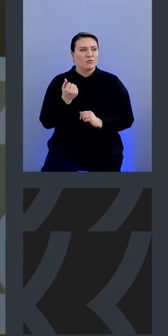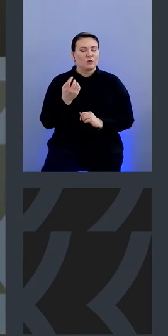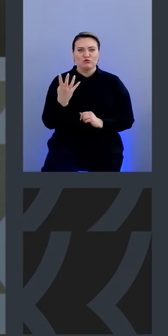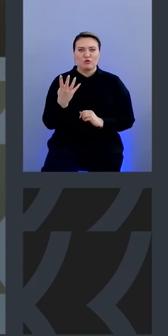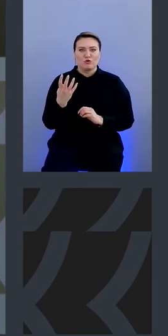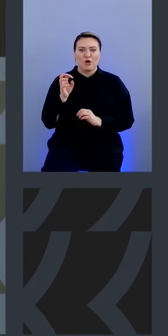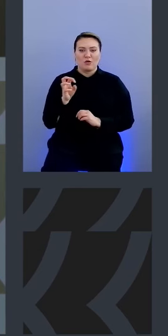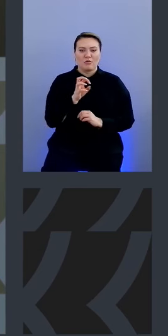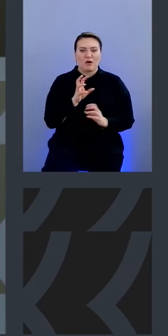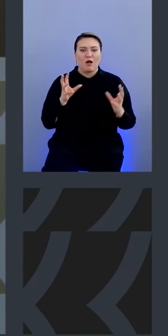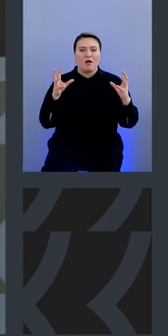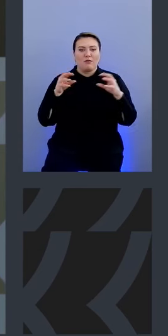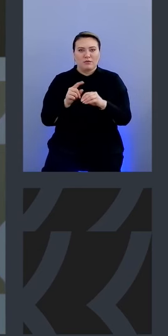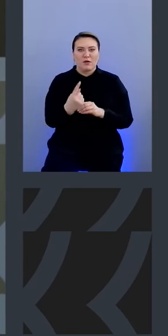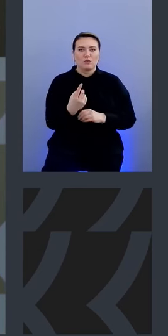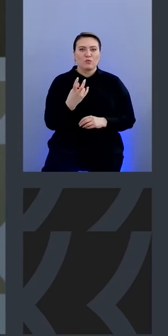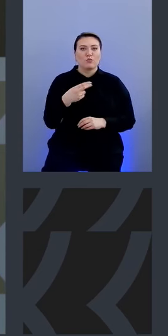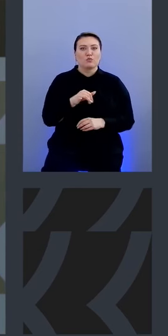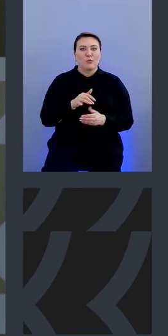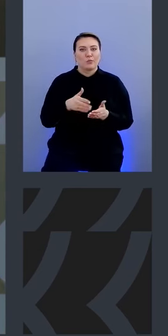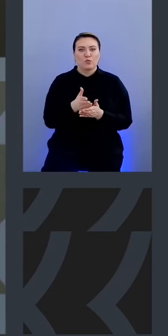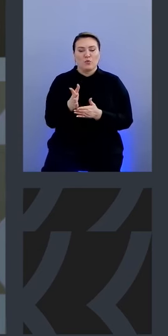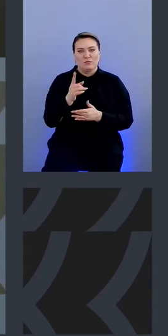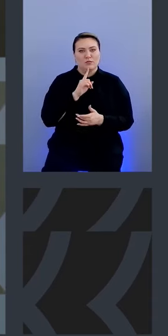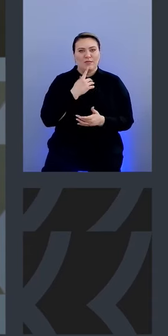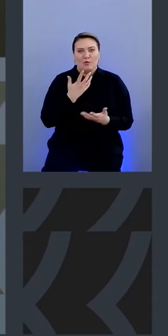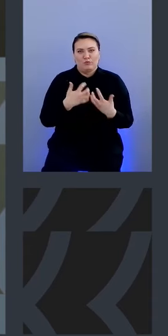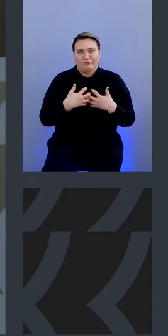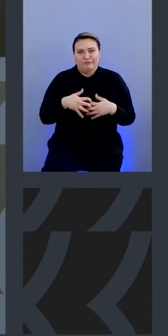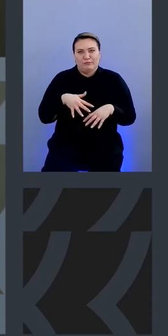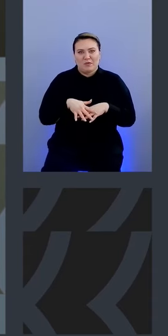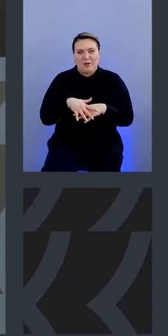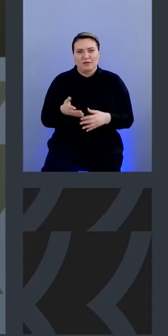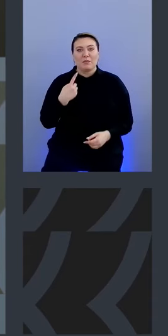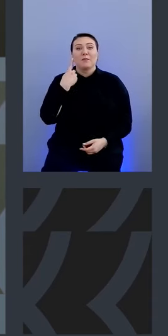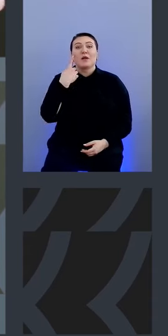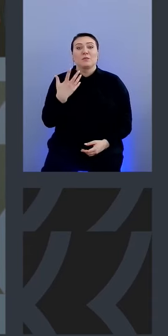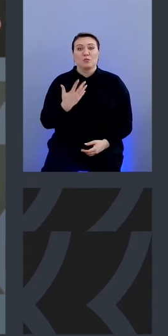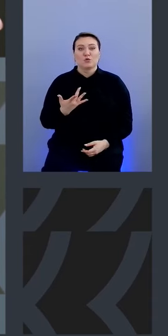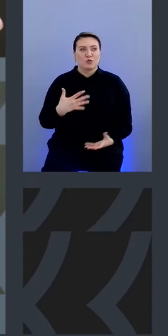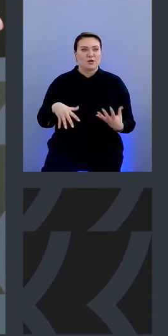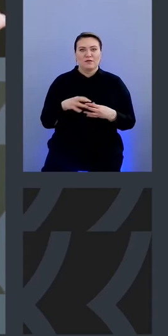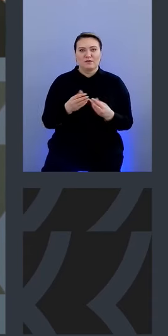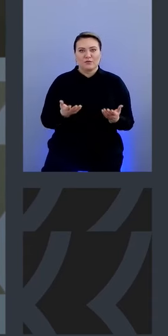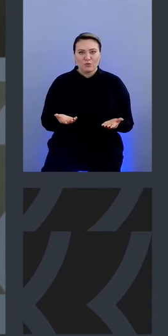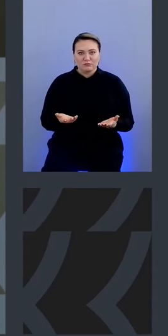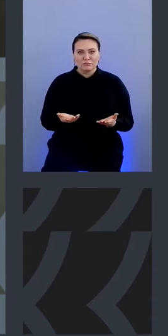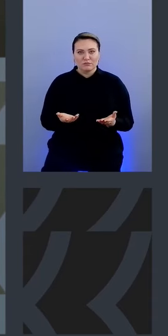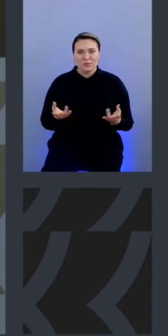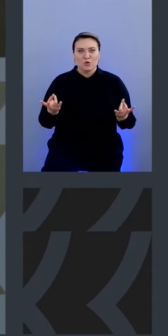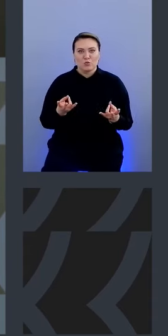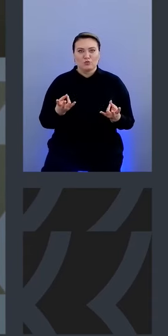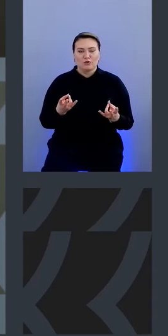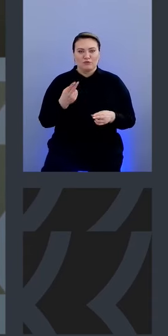ядра на одну ноду вот путем нетрудной математики мы поймем сколько это всего сколько нужно